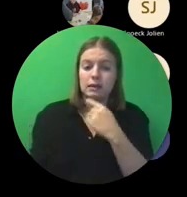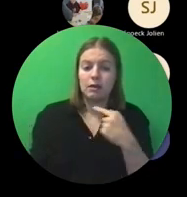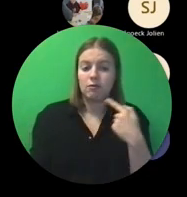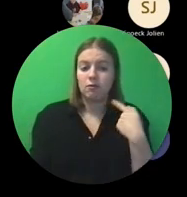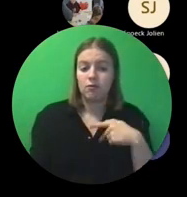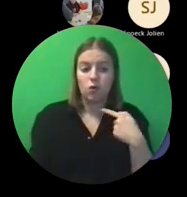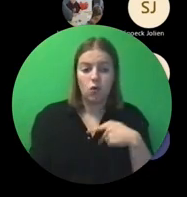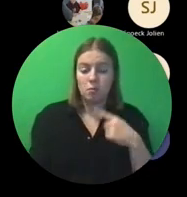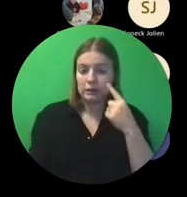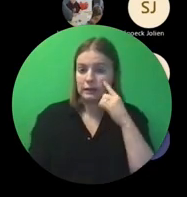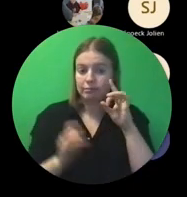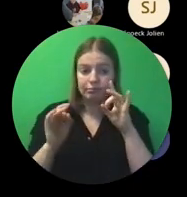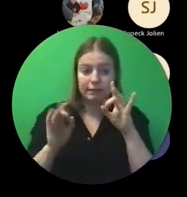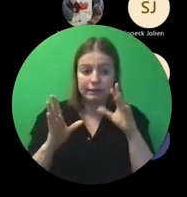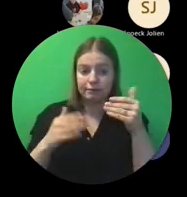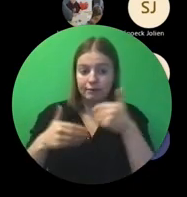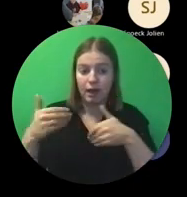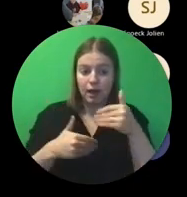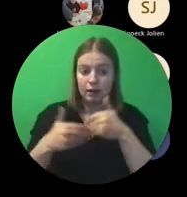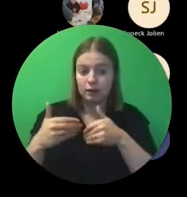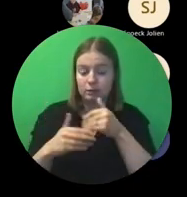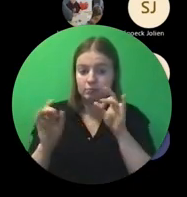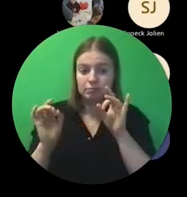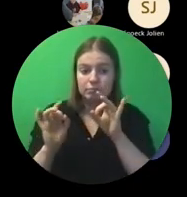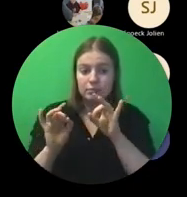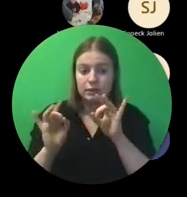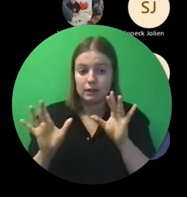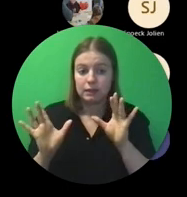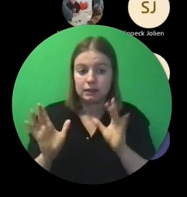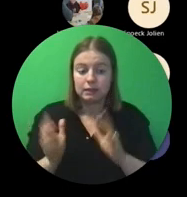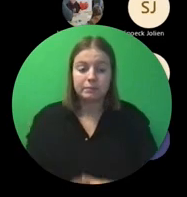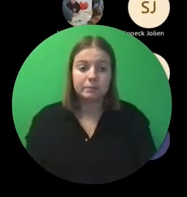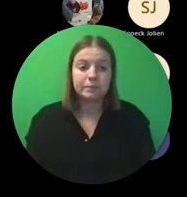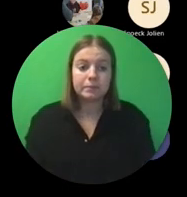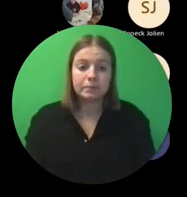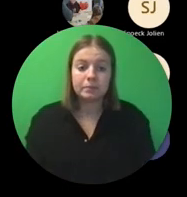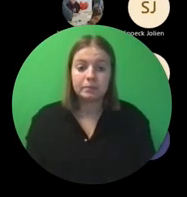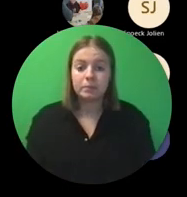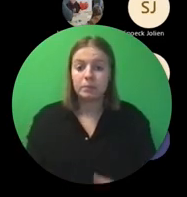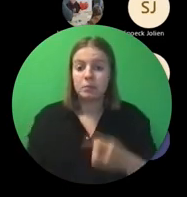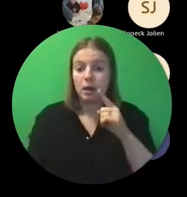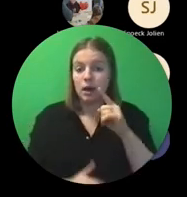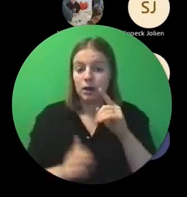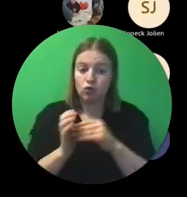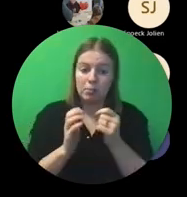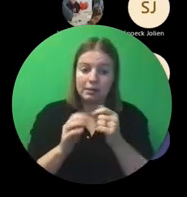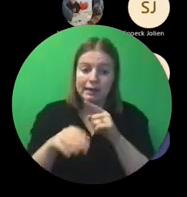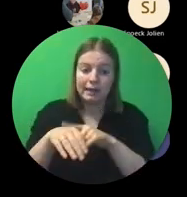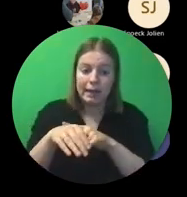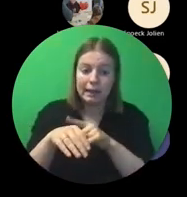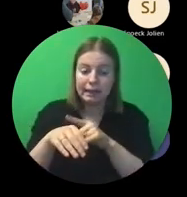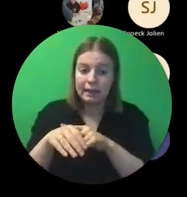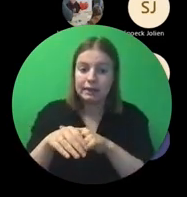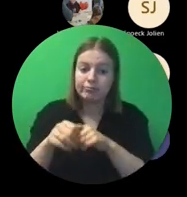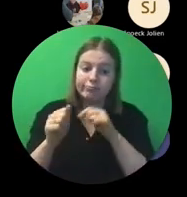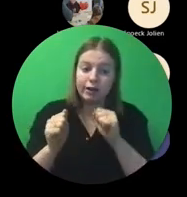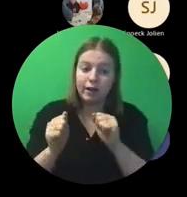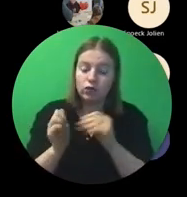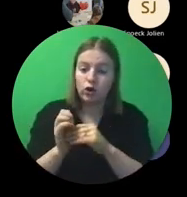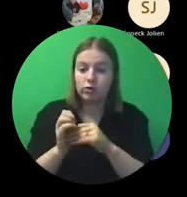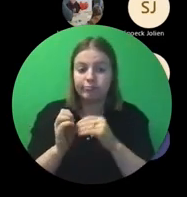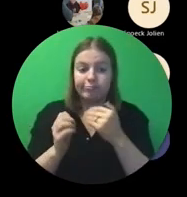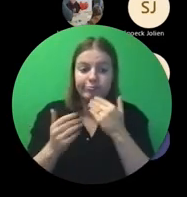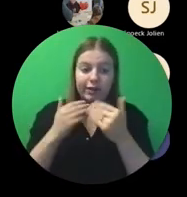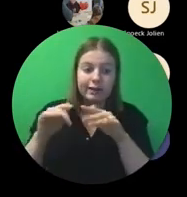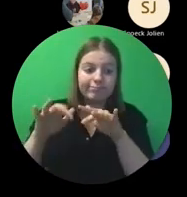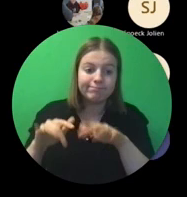Momenteel zie ik geen vragen binnenkomen, maar we geven jullie misschien nog even tijd om vragen te formuleren als